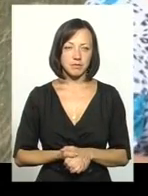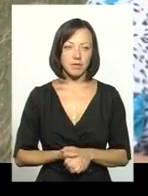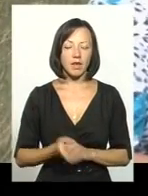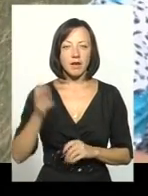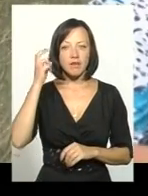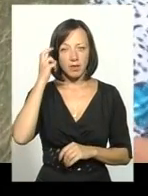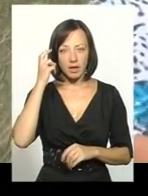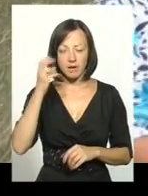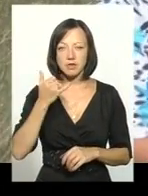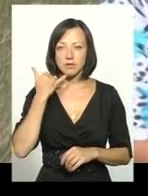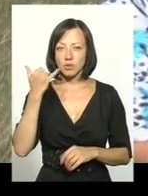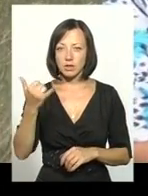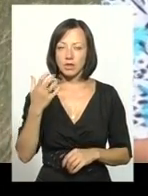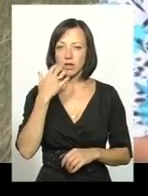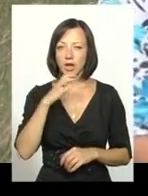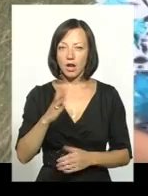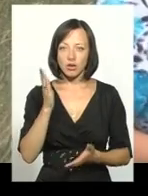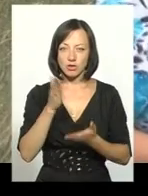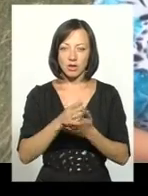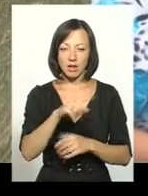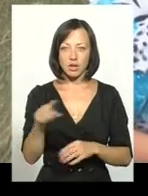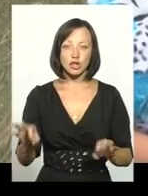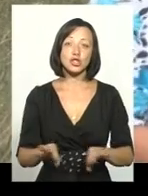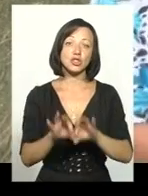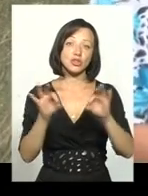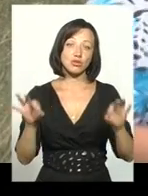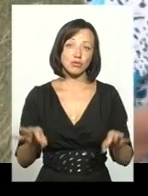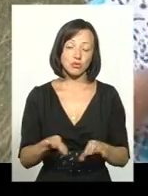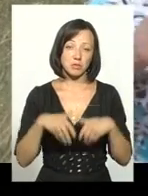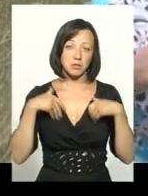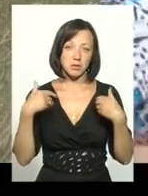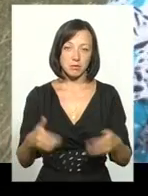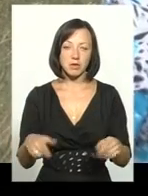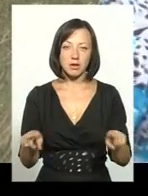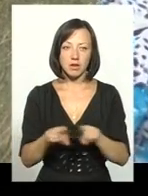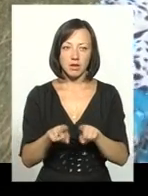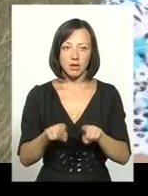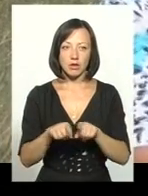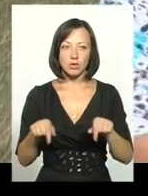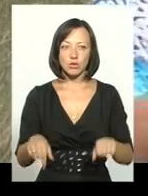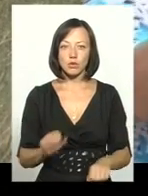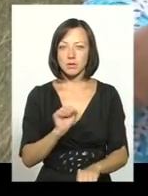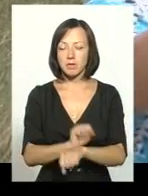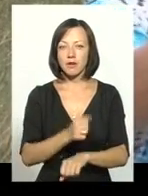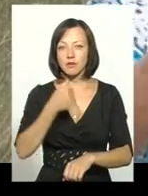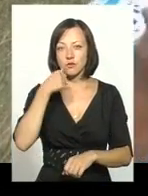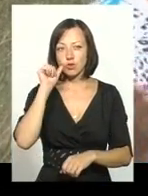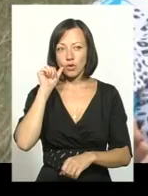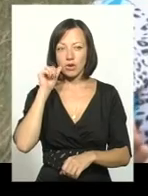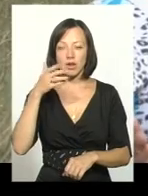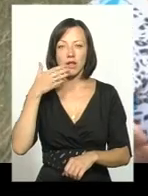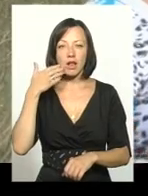Київ дзвонили вже на гарячу лінію. Ну нічого. Як це так, ніби тут забито. Вчора собі